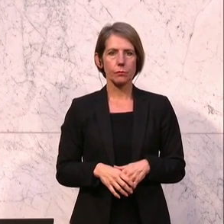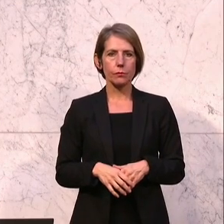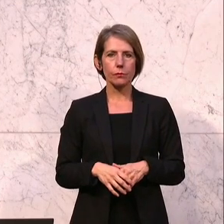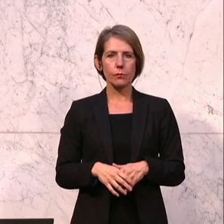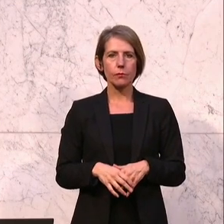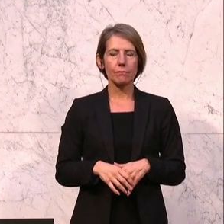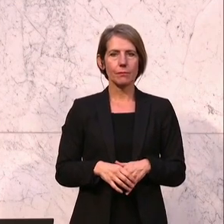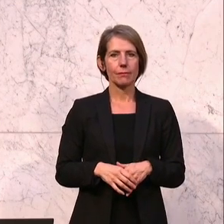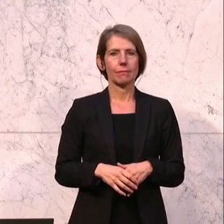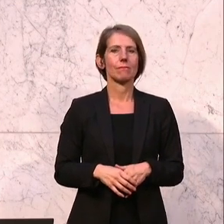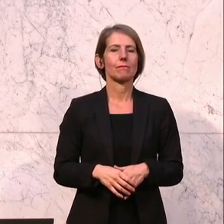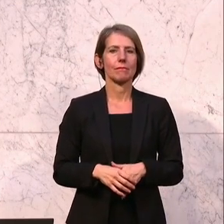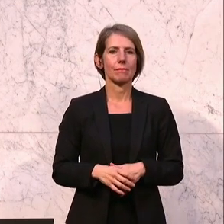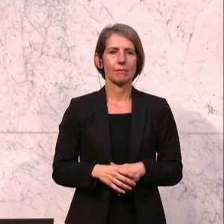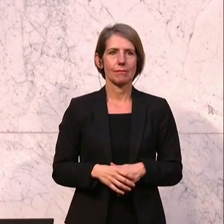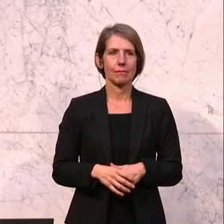Sprecherin für Inklusion.